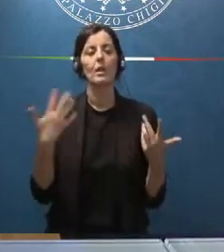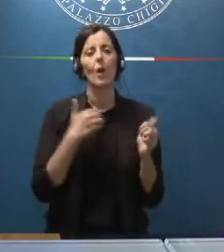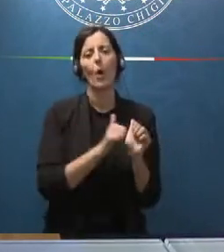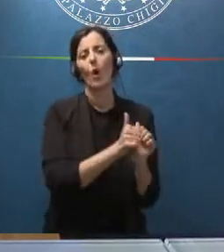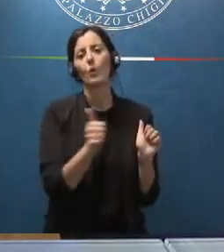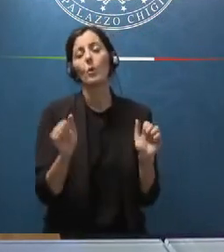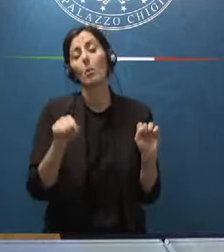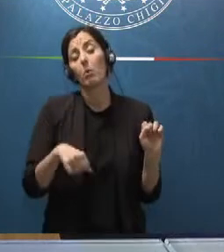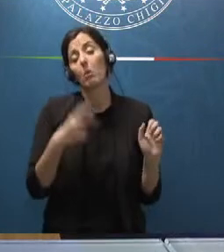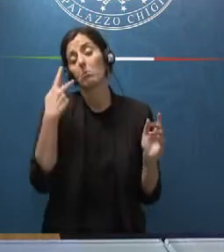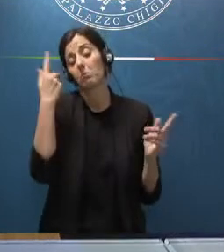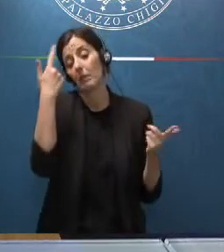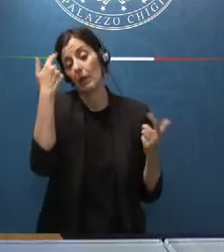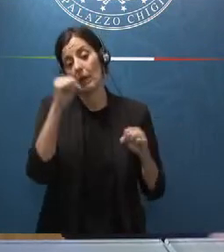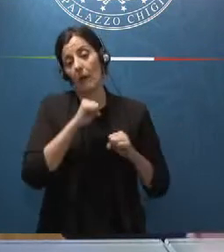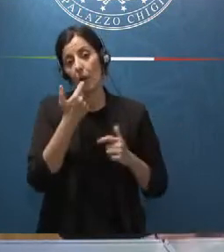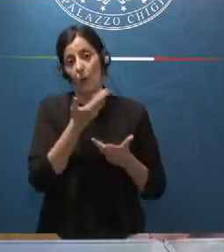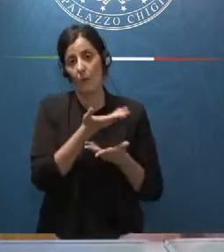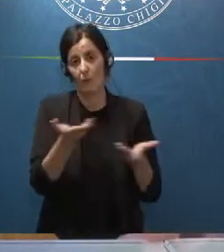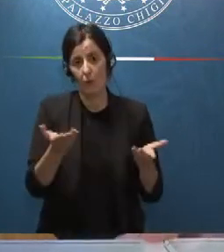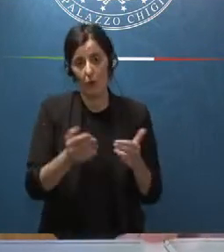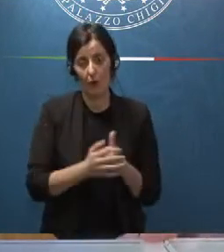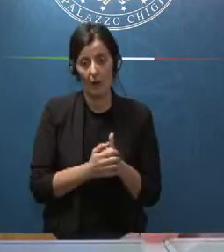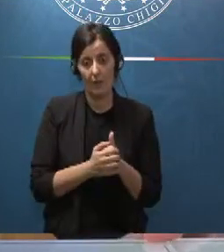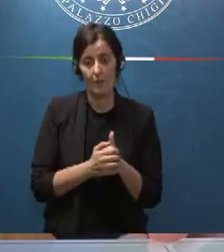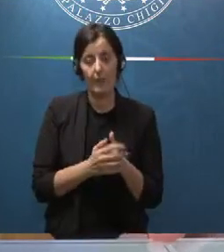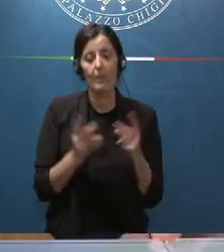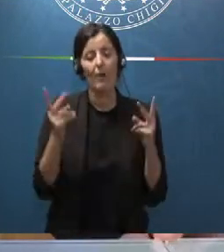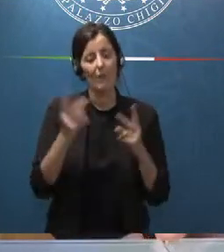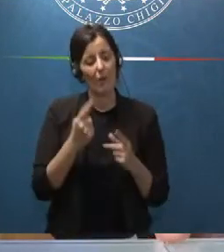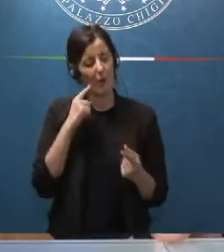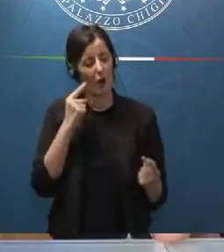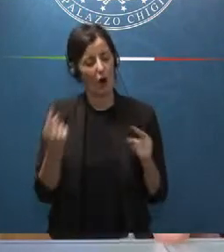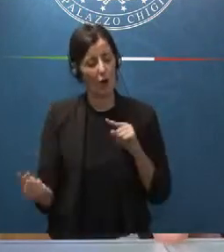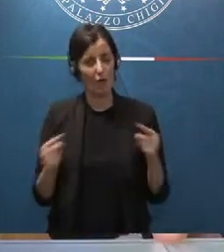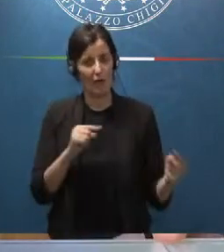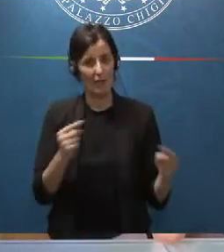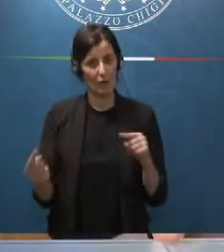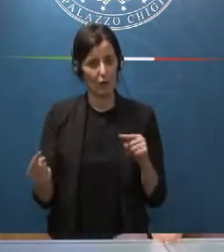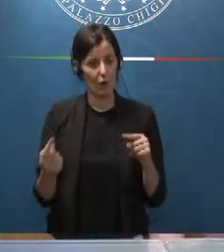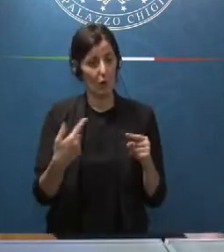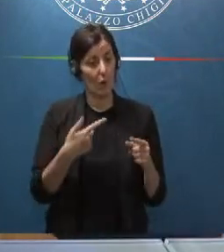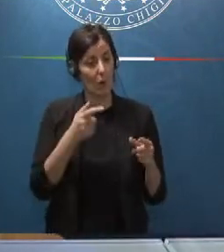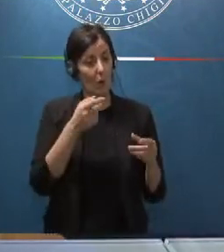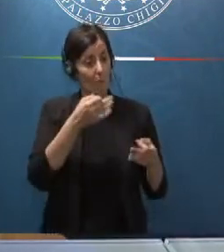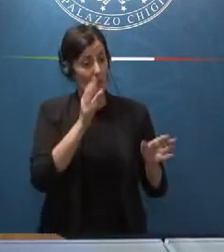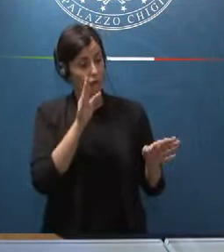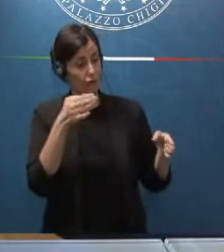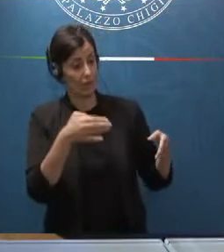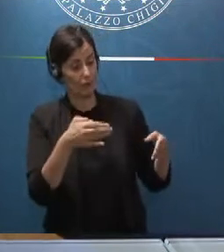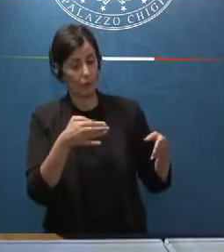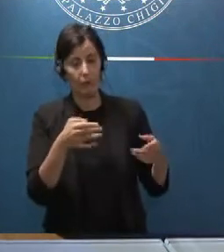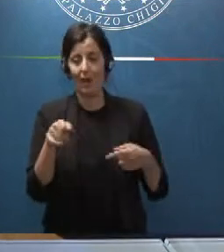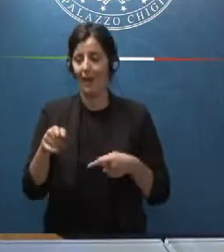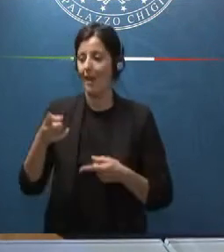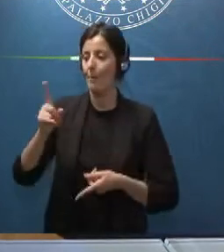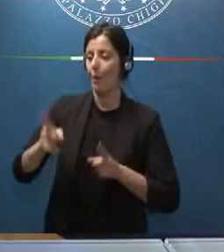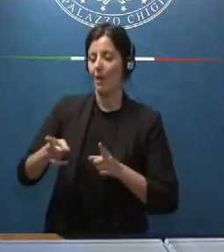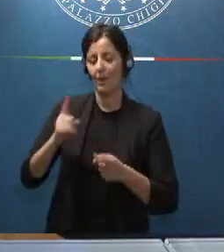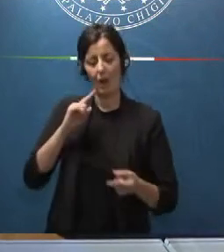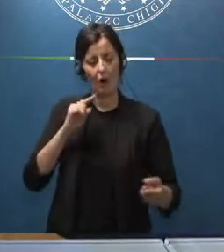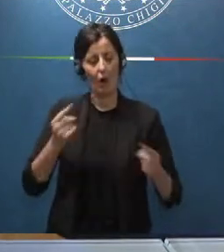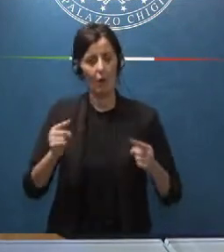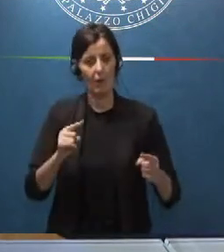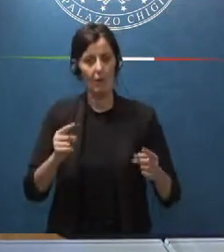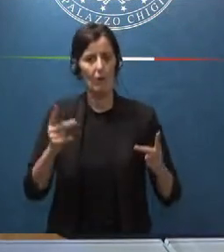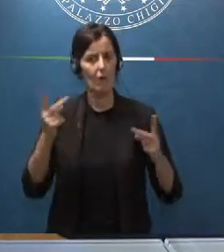trarre le conclusioni che crede ma certamente questo conflitto tra magistratura e politica è